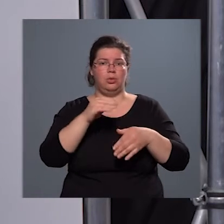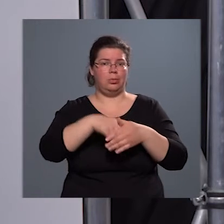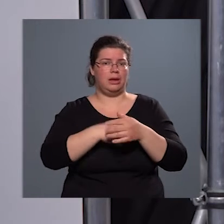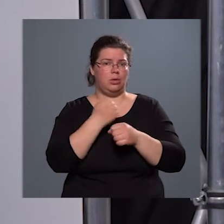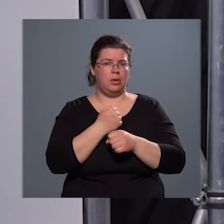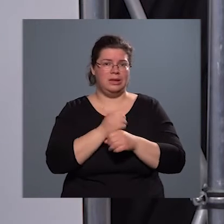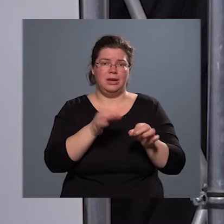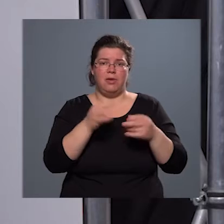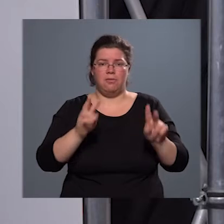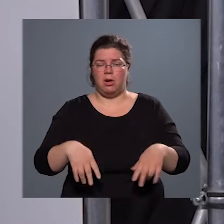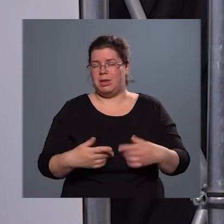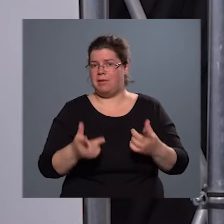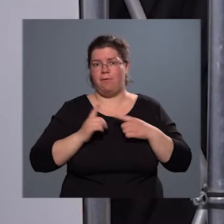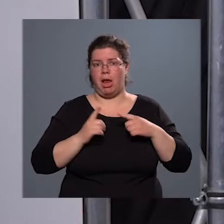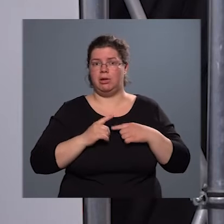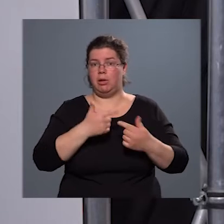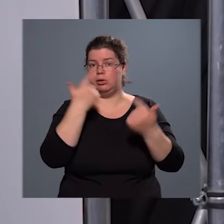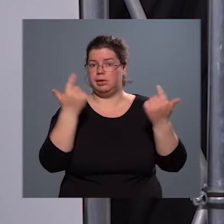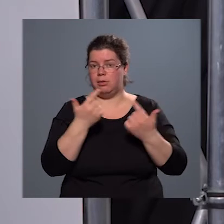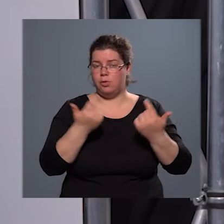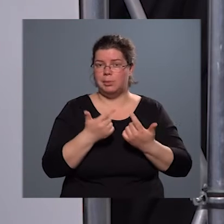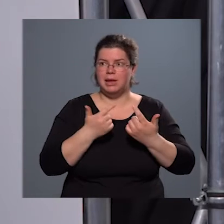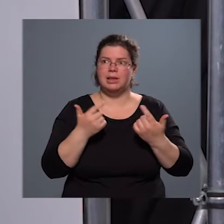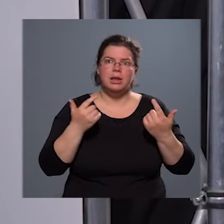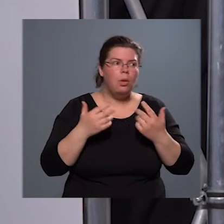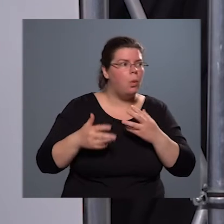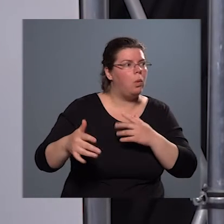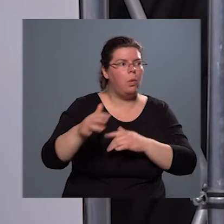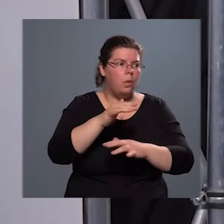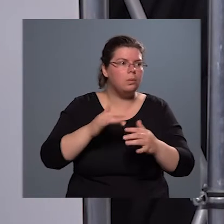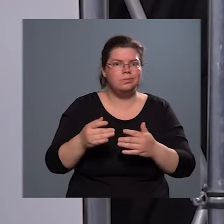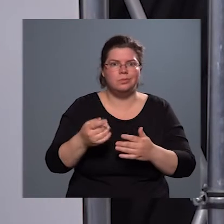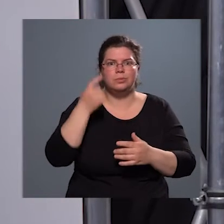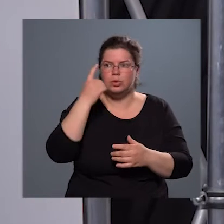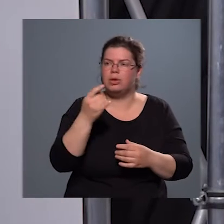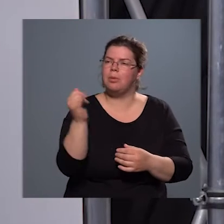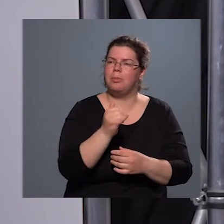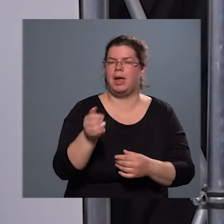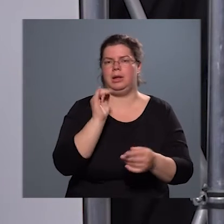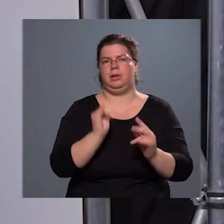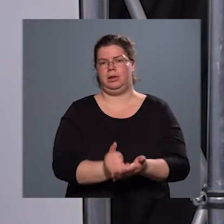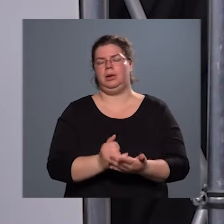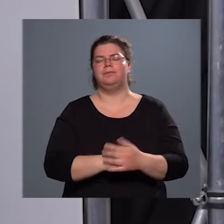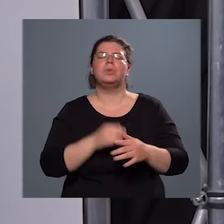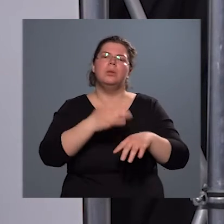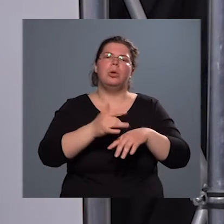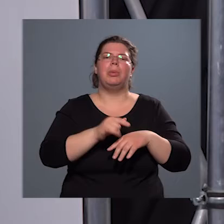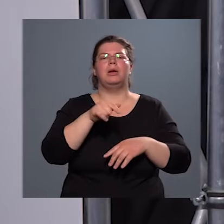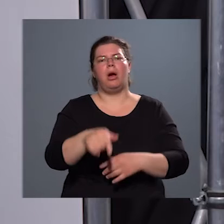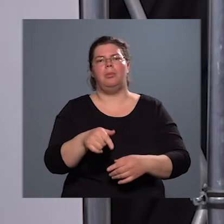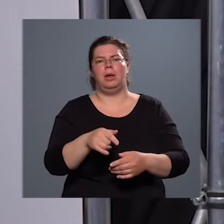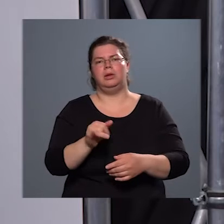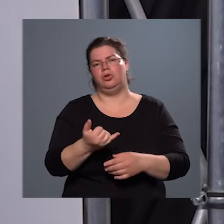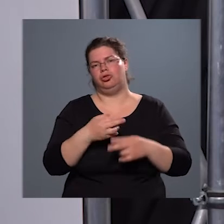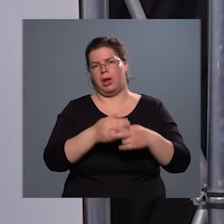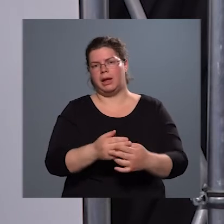nyilvánvalóan nem várható el, hogy ebben az információ erdőben el tudjon igazodni. Tehát próbálunk abban is majd segíteni, hogy